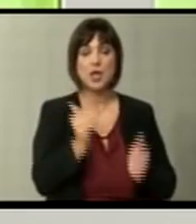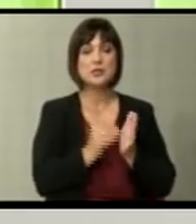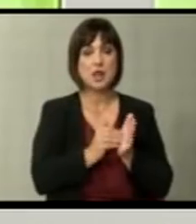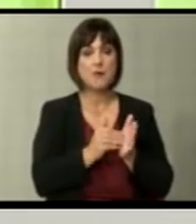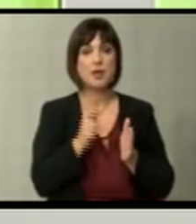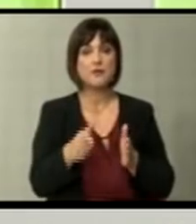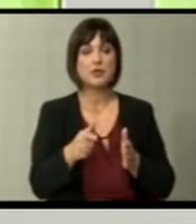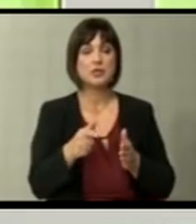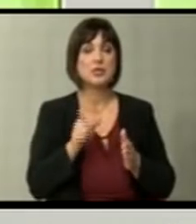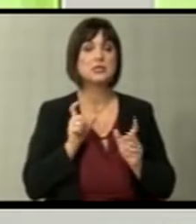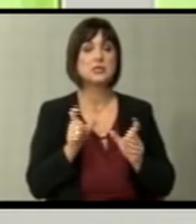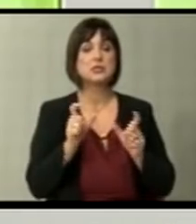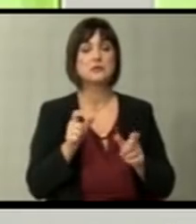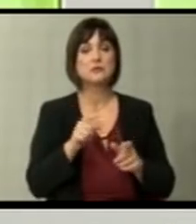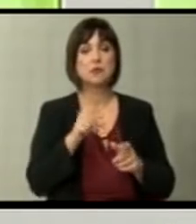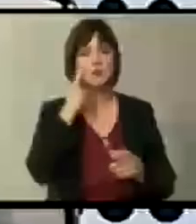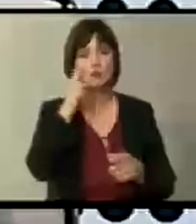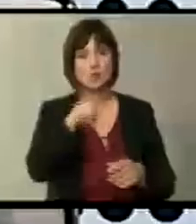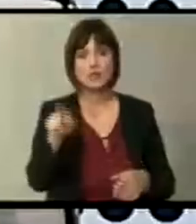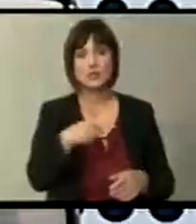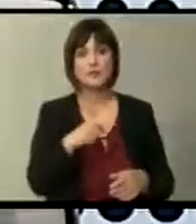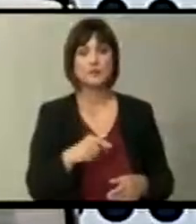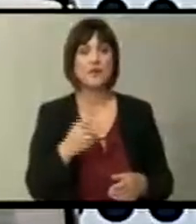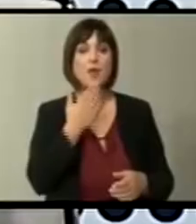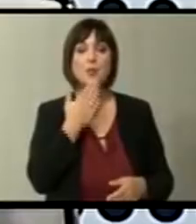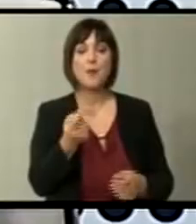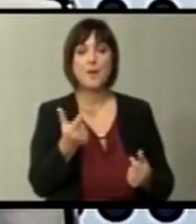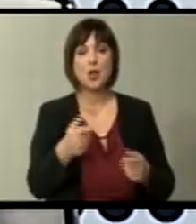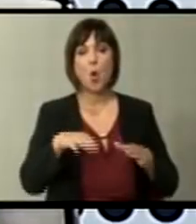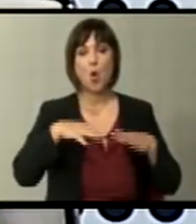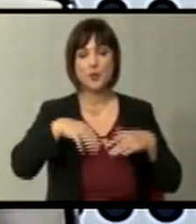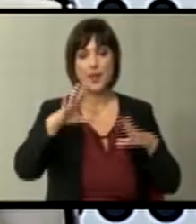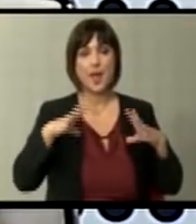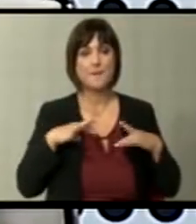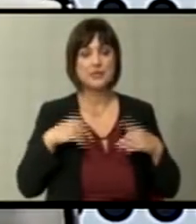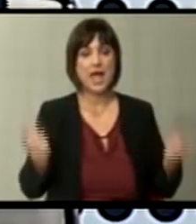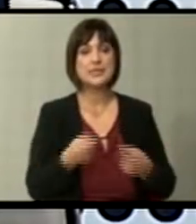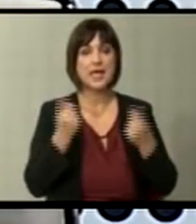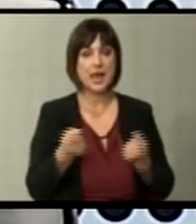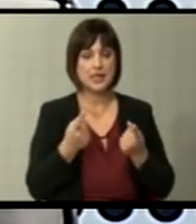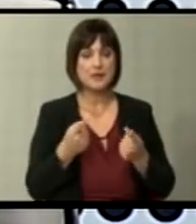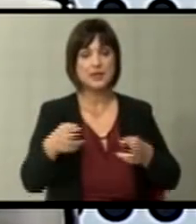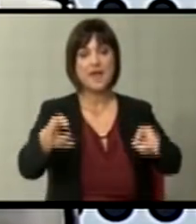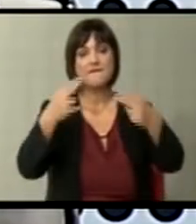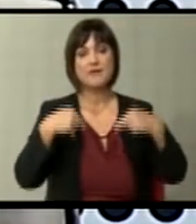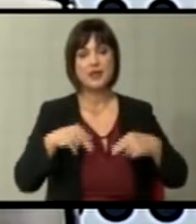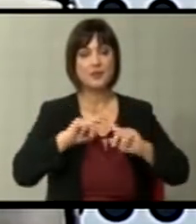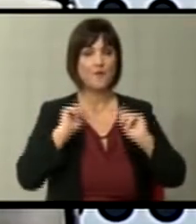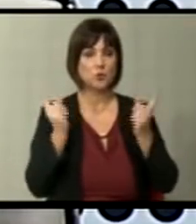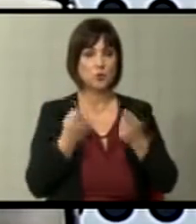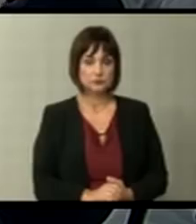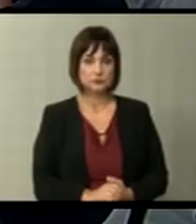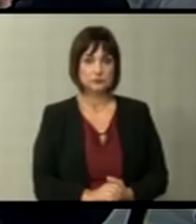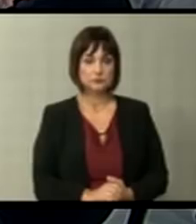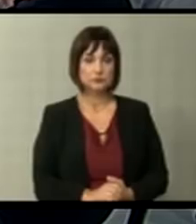се истестира легитимитетото. Благодарам малку од име на пауза за реклами и се враќаме веднаж во студиото.